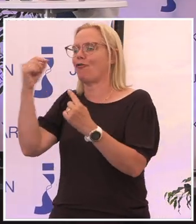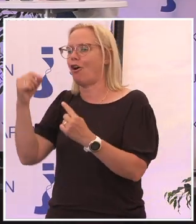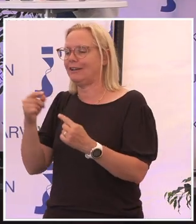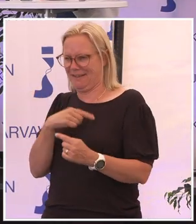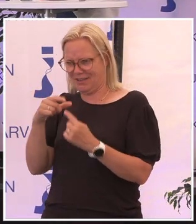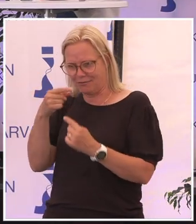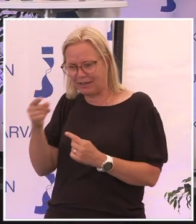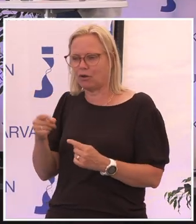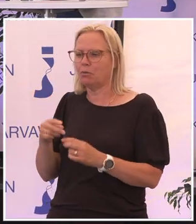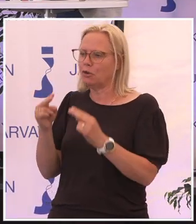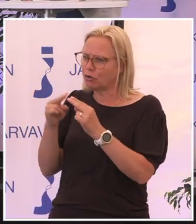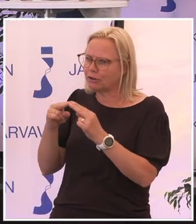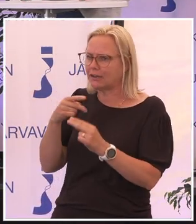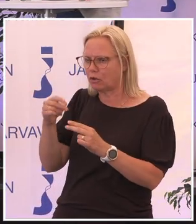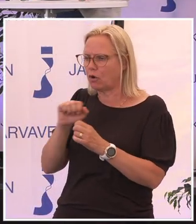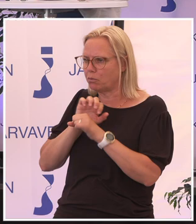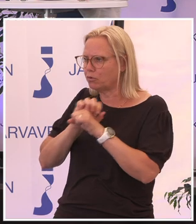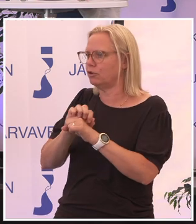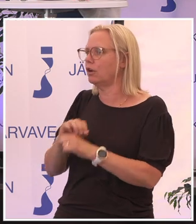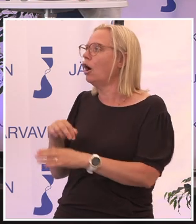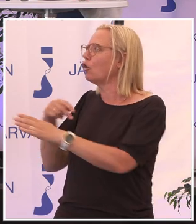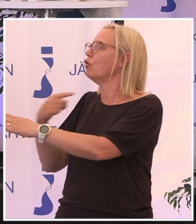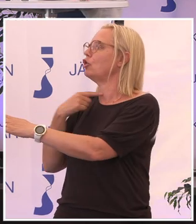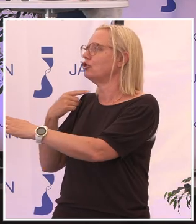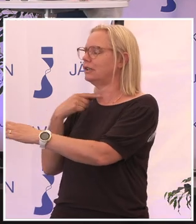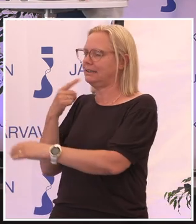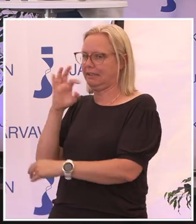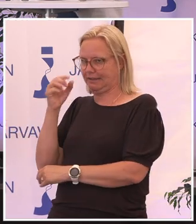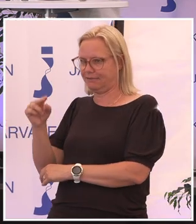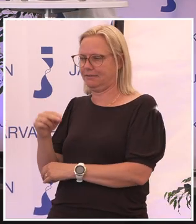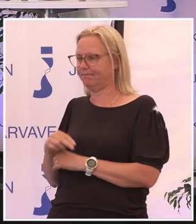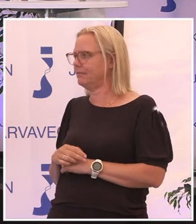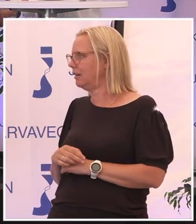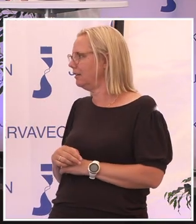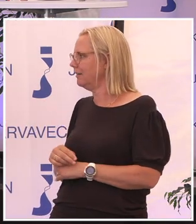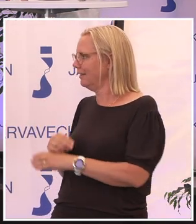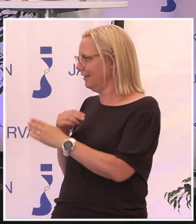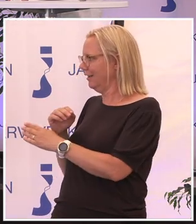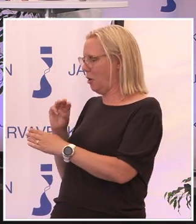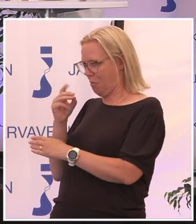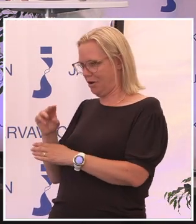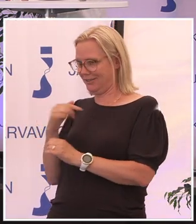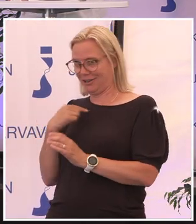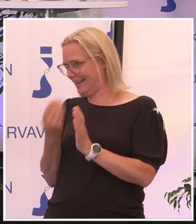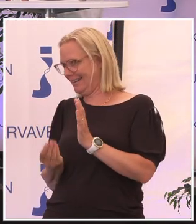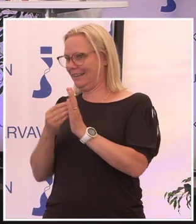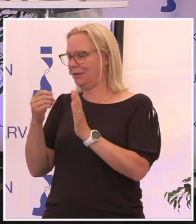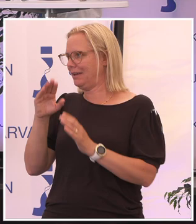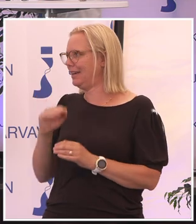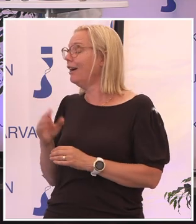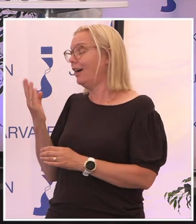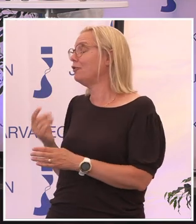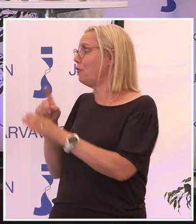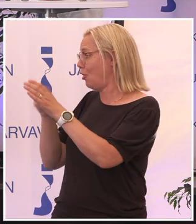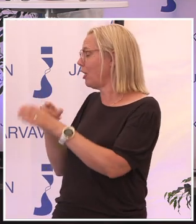kontakta och tryck på. Stefan, en sak. Ja, gå och rösta, säger jag då. Gå och rösta. Ja, ska jag lägga till något mer? Du får också haka